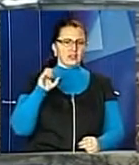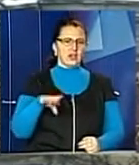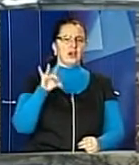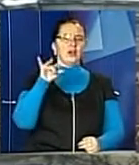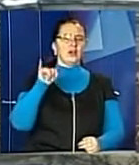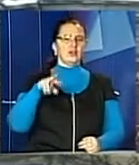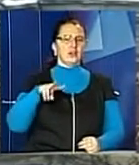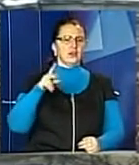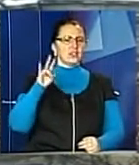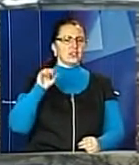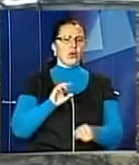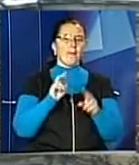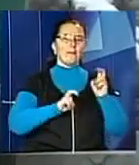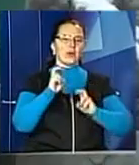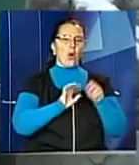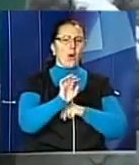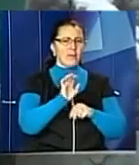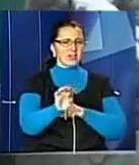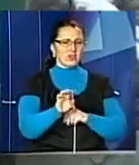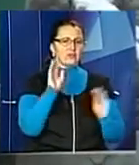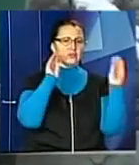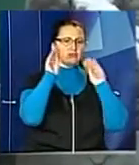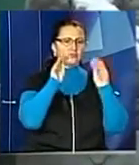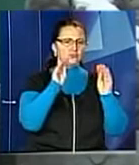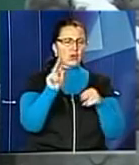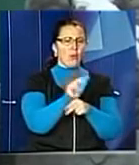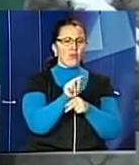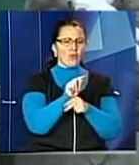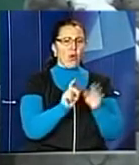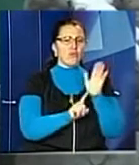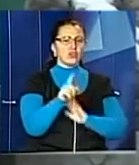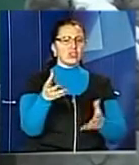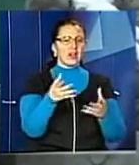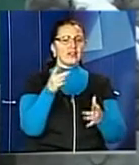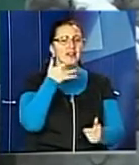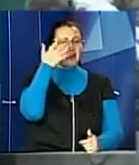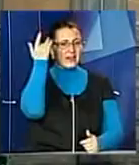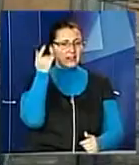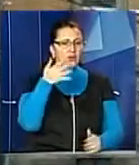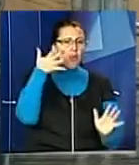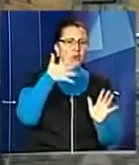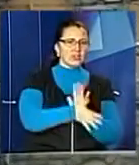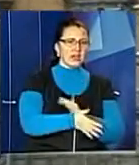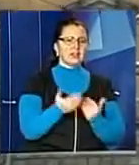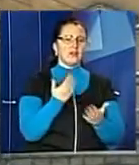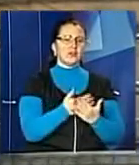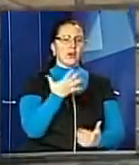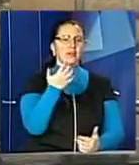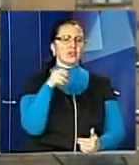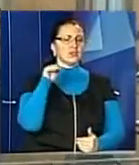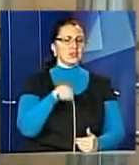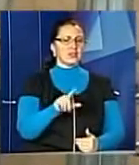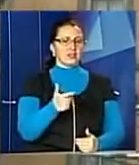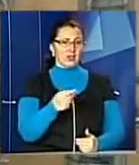на даху музею етнографії та художнього промислу, почали ще влітку. На реставрацію витратили майже 500 тисяч гривень.